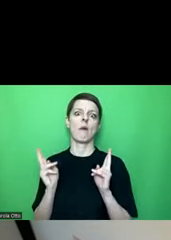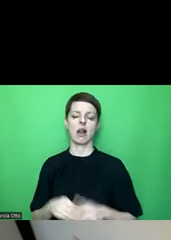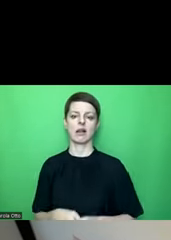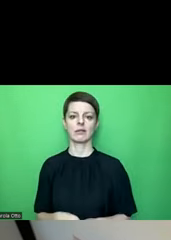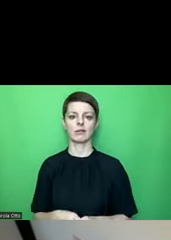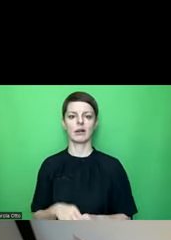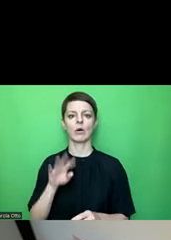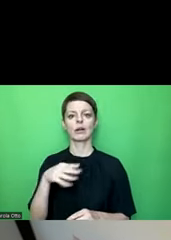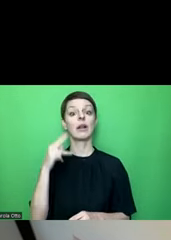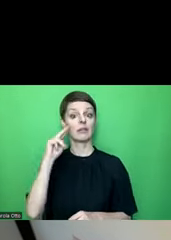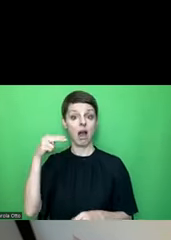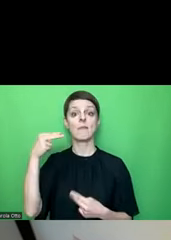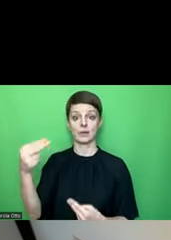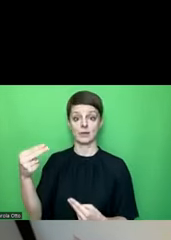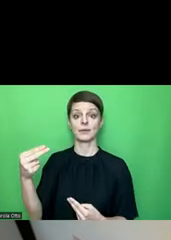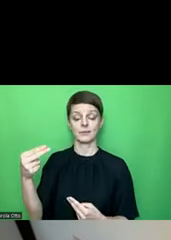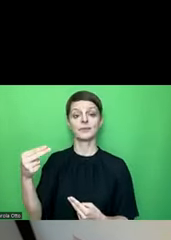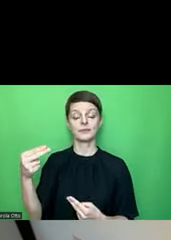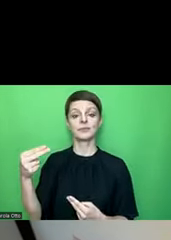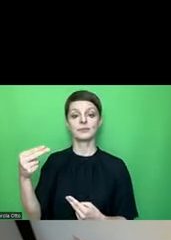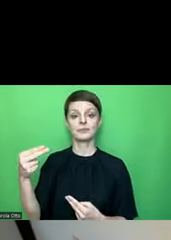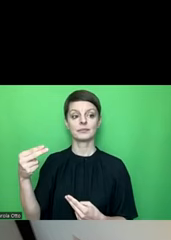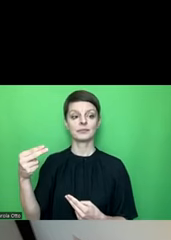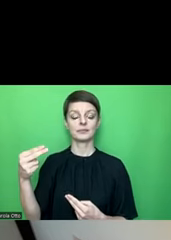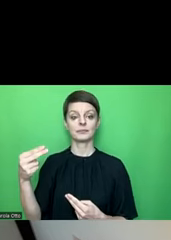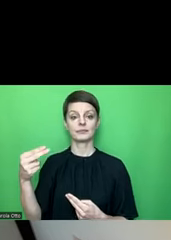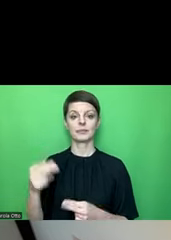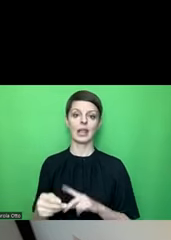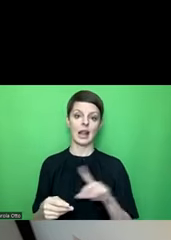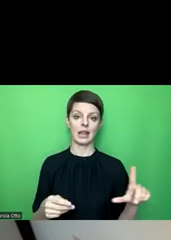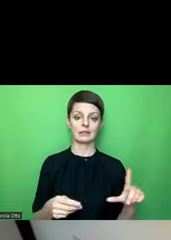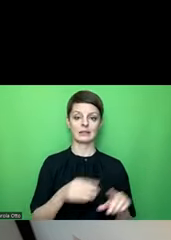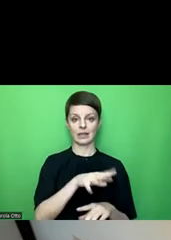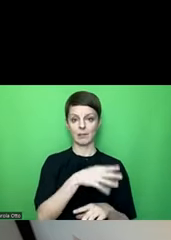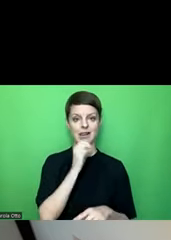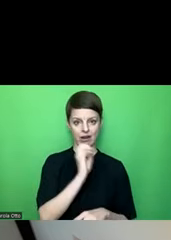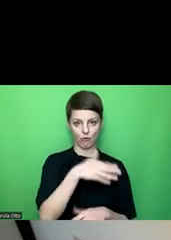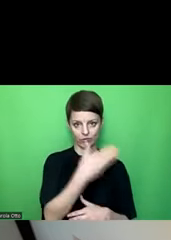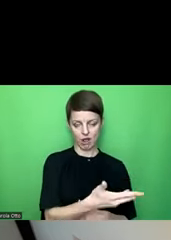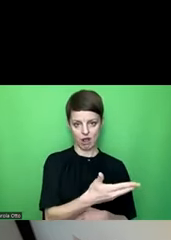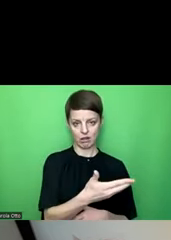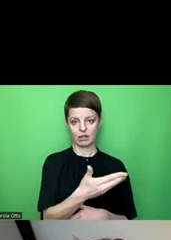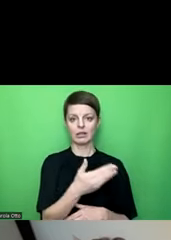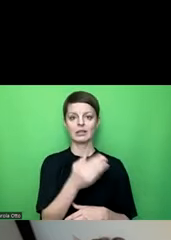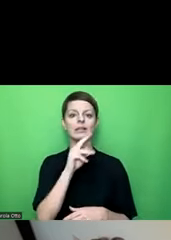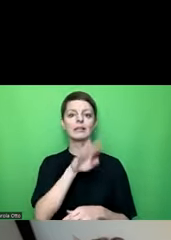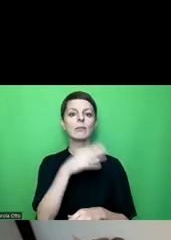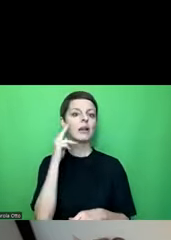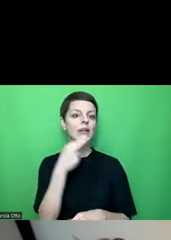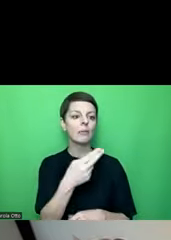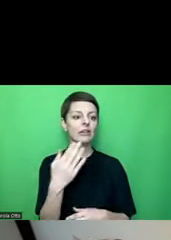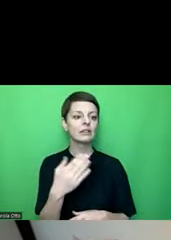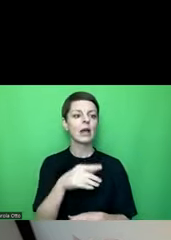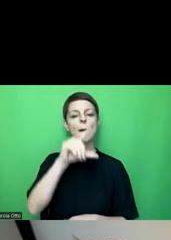Tabelle hat auch einen Namen, der ist hier links bei Tabellenentwurf zu sehen. Ich habe die Tabelle genannt, Min